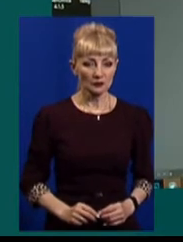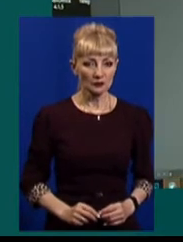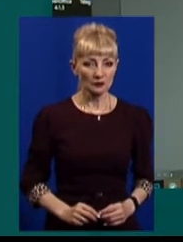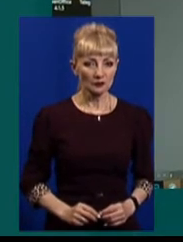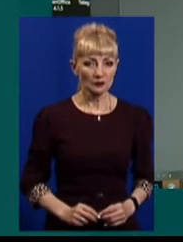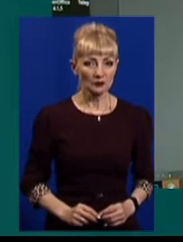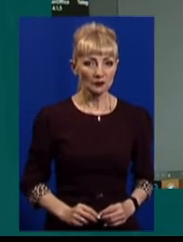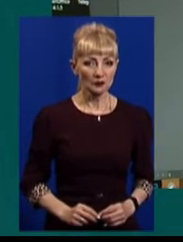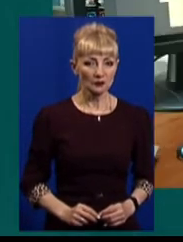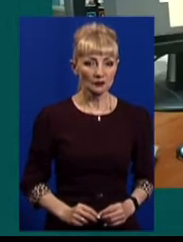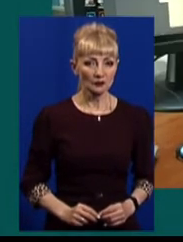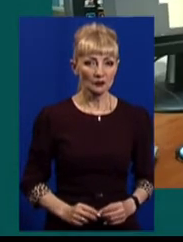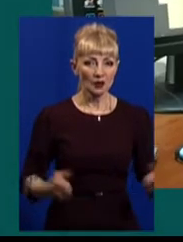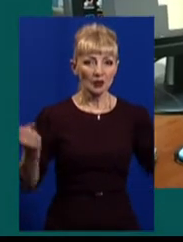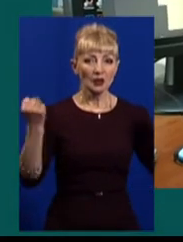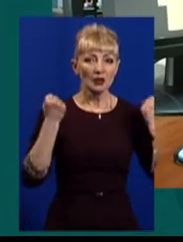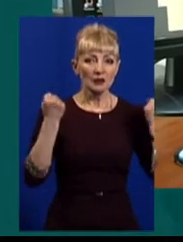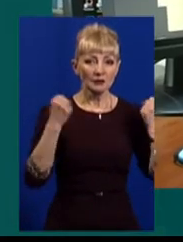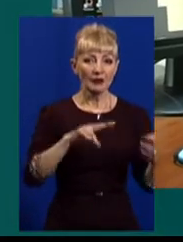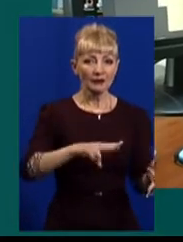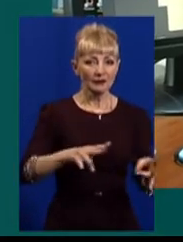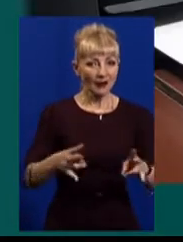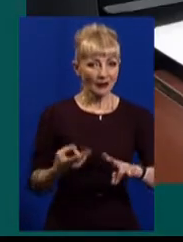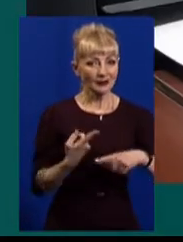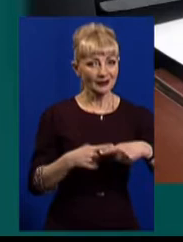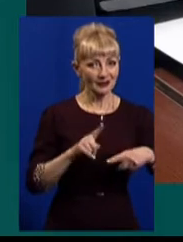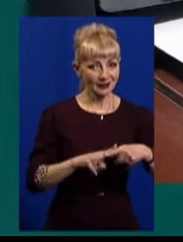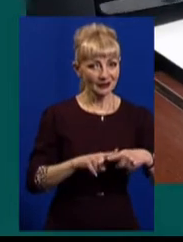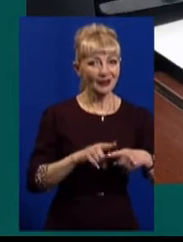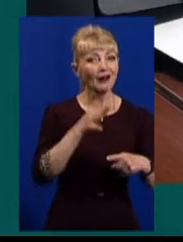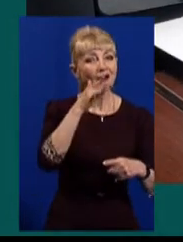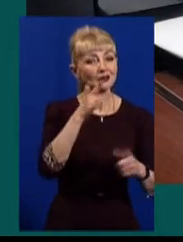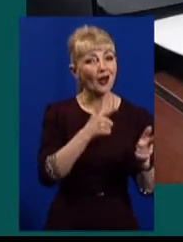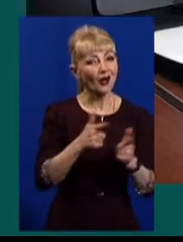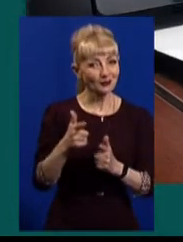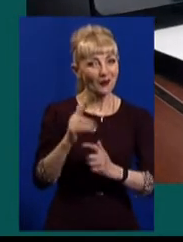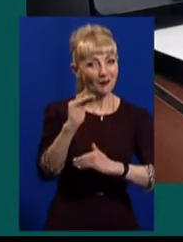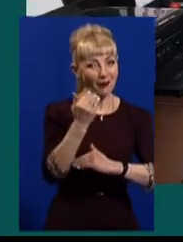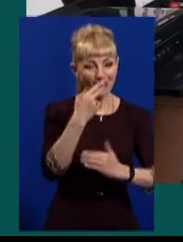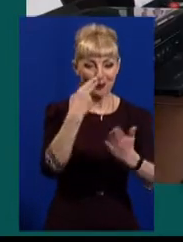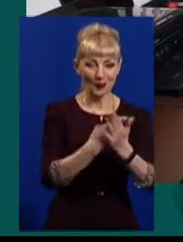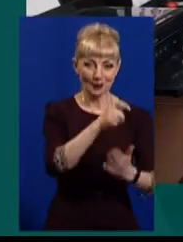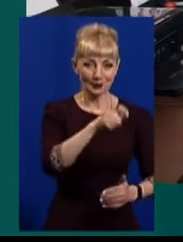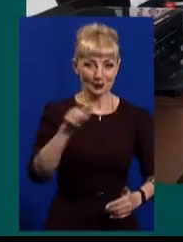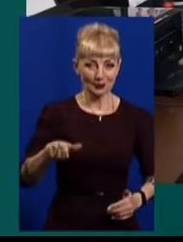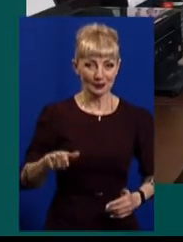Музика Спортивним танісманом Харкова став тхір, коли готову ляльку покажуть містянам.